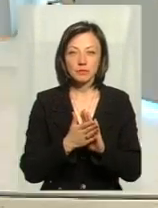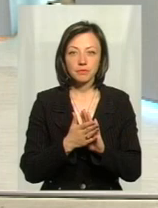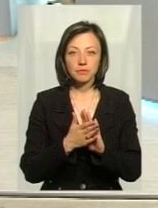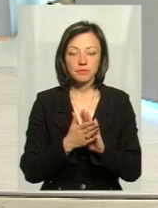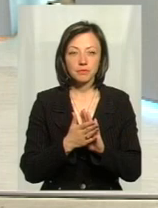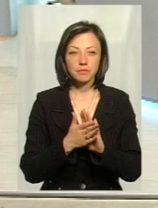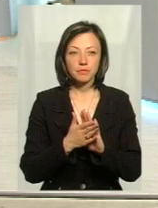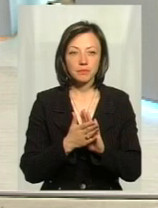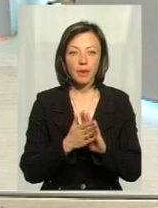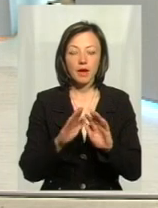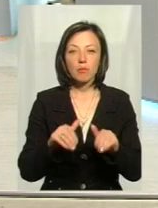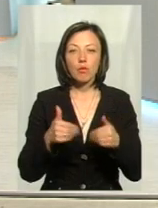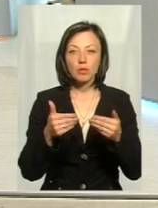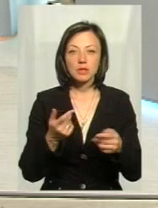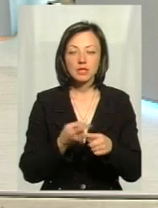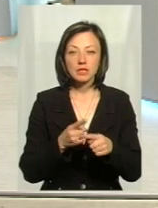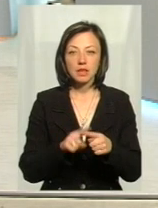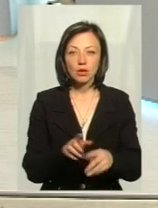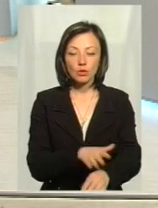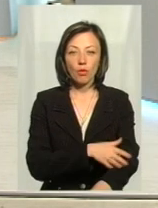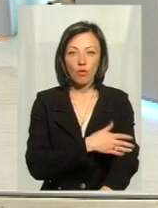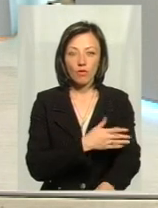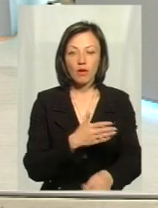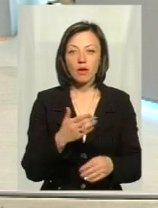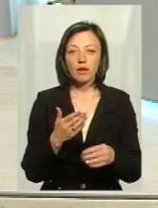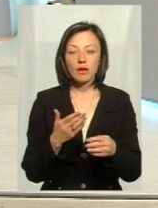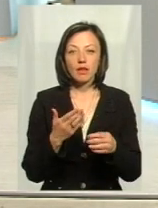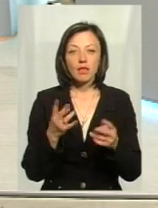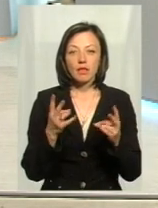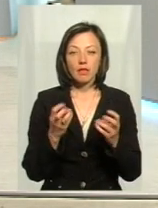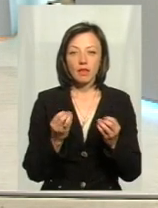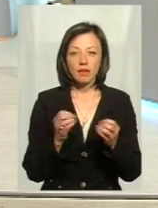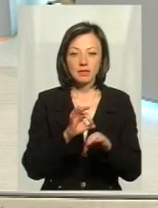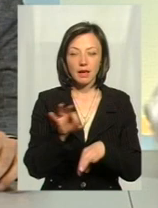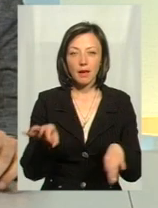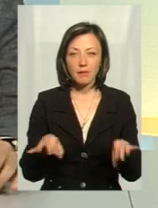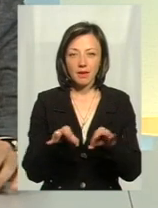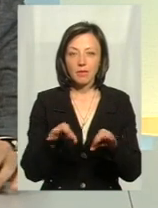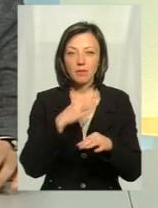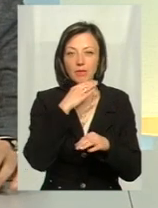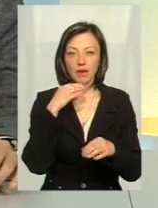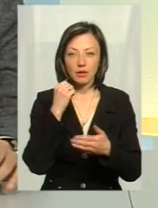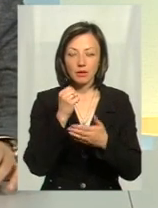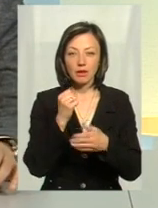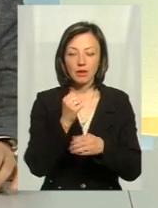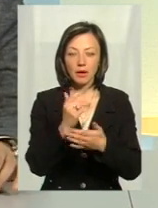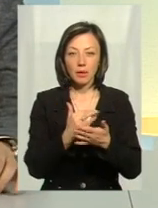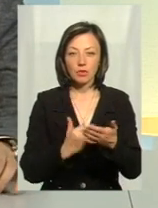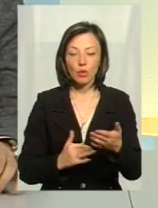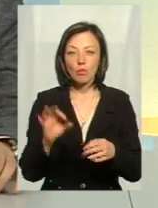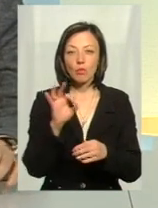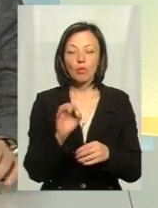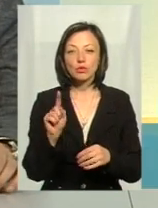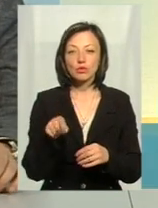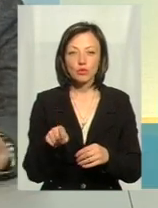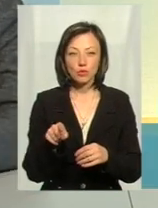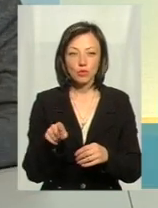не так. Пропозиція, це довга така схема, не тобто схема, а багато напрацювань. Стосовно чого ця Але стосовно того,